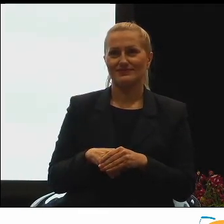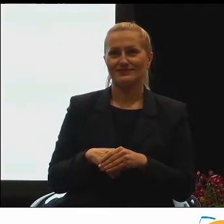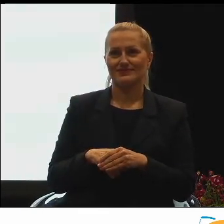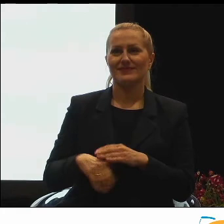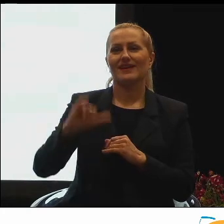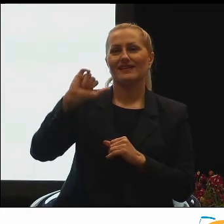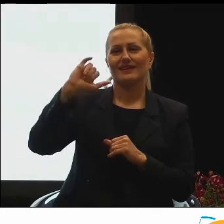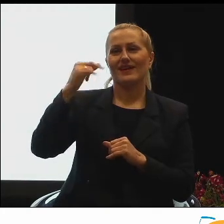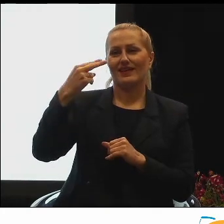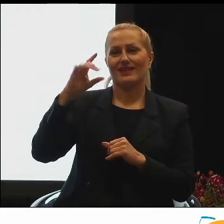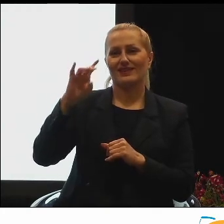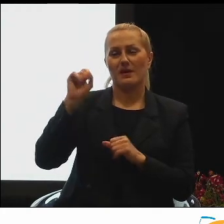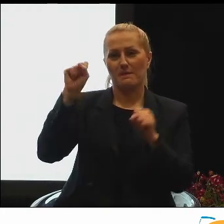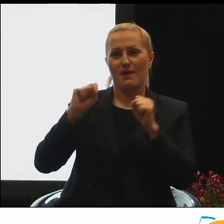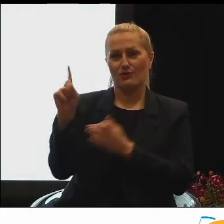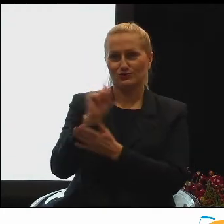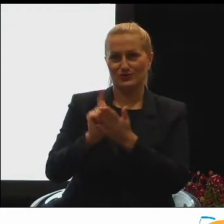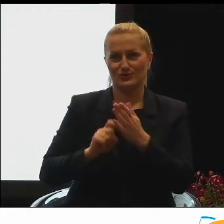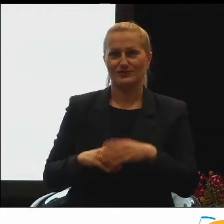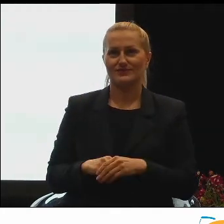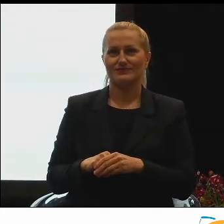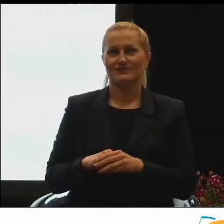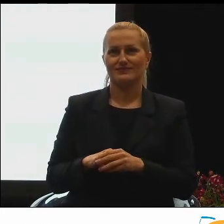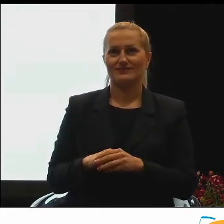I NG Bank Śląski.